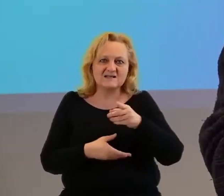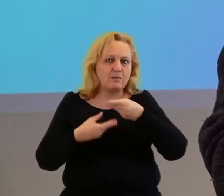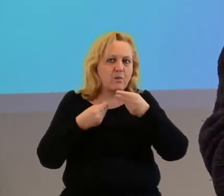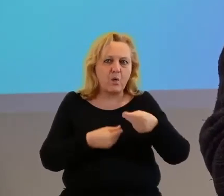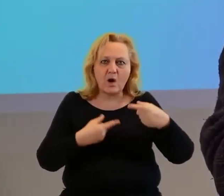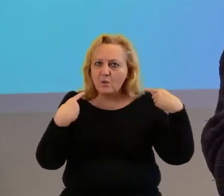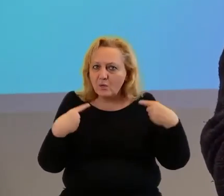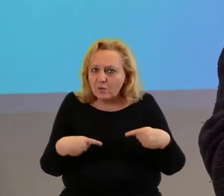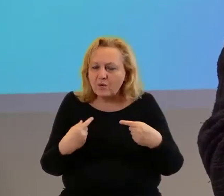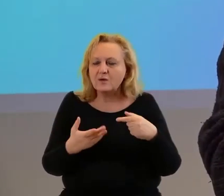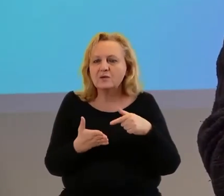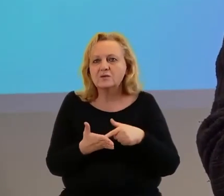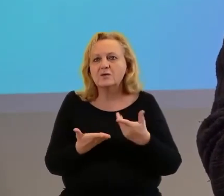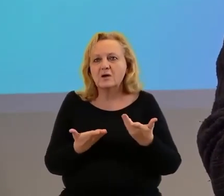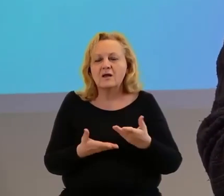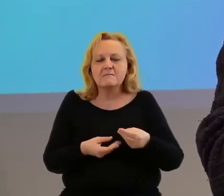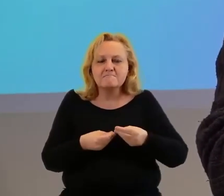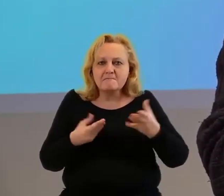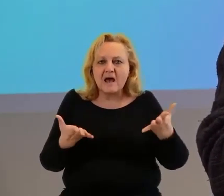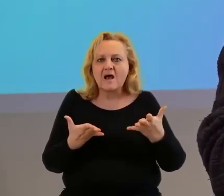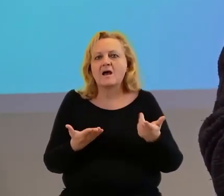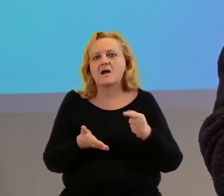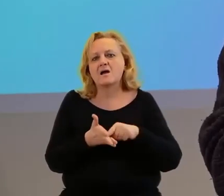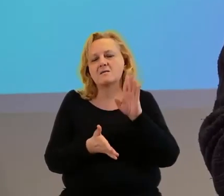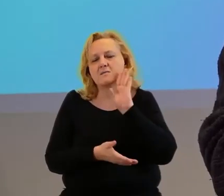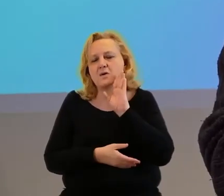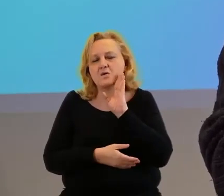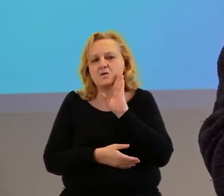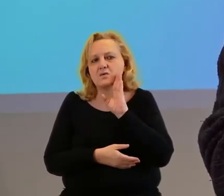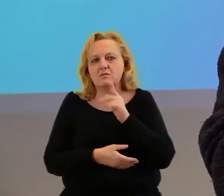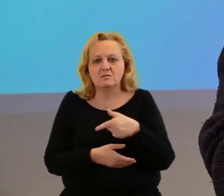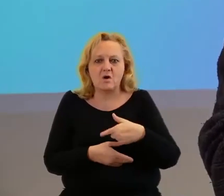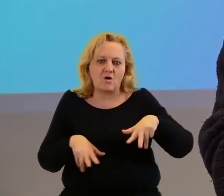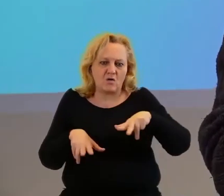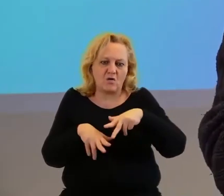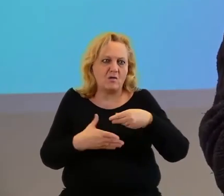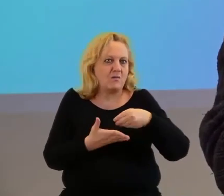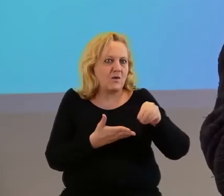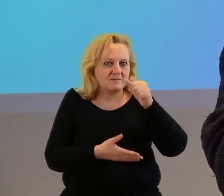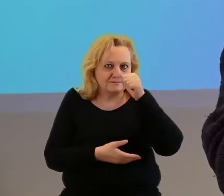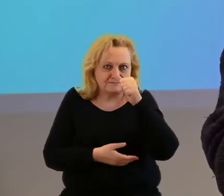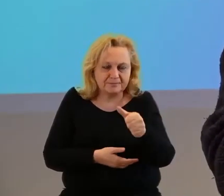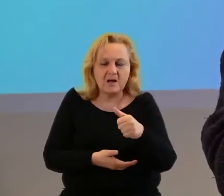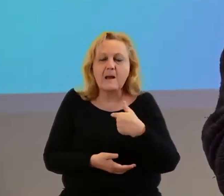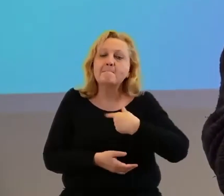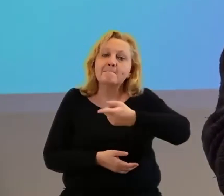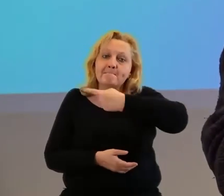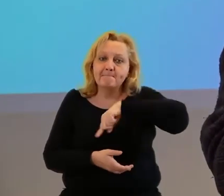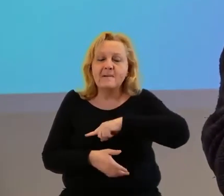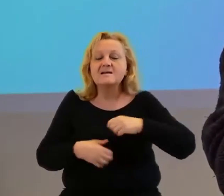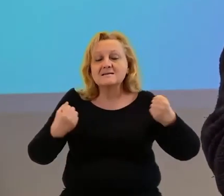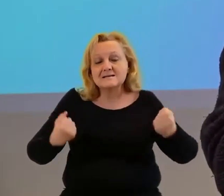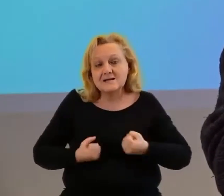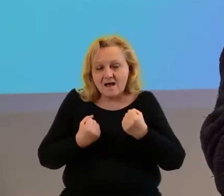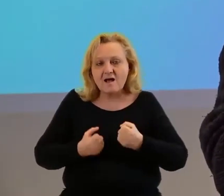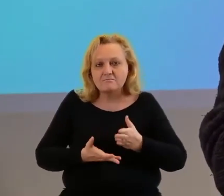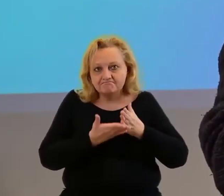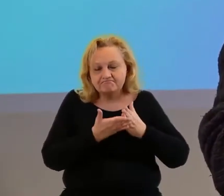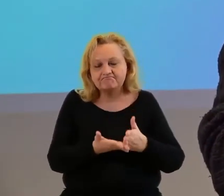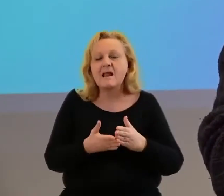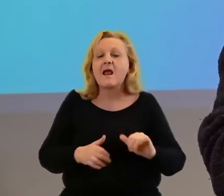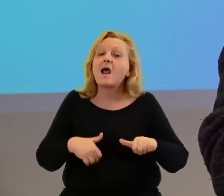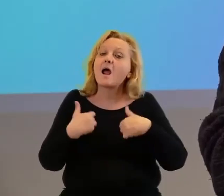Funduszu Zdrowia lub z innych środków, przekraczają możliwości rodziny. My staramy się tworzyć taką płaszczyznę do tego,